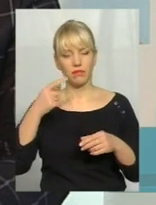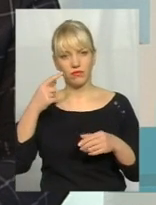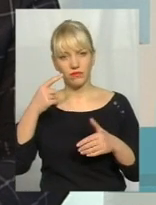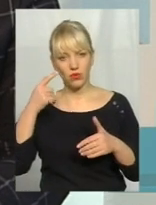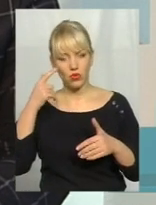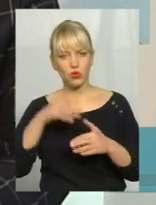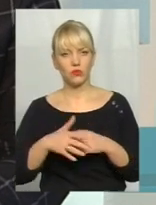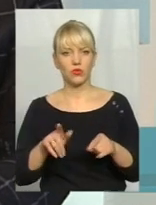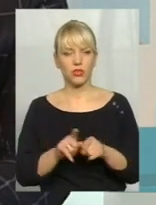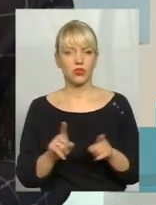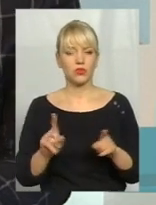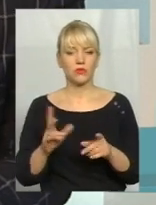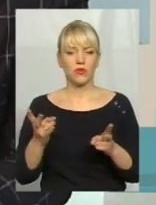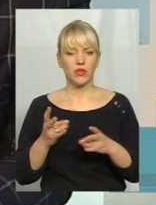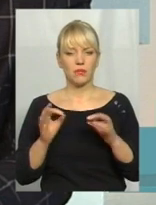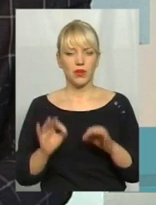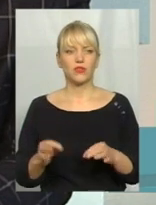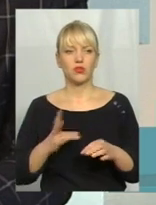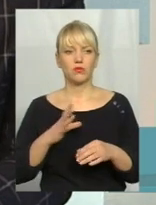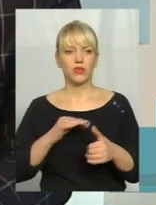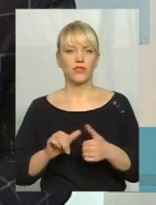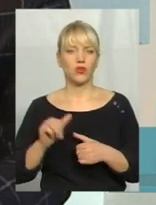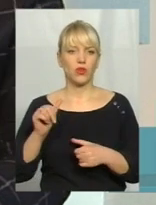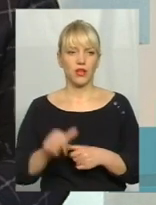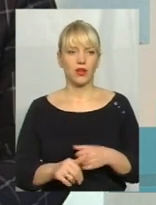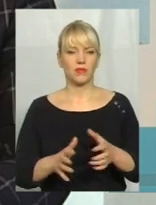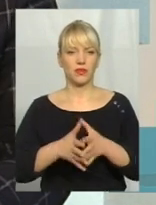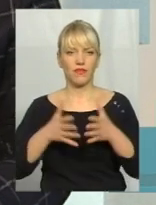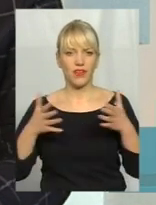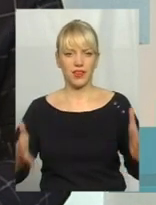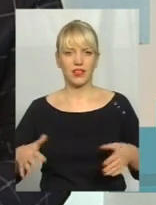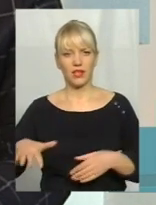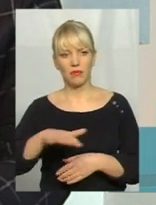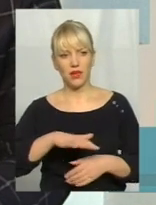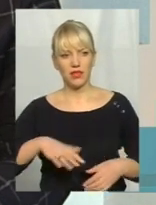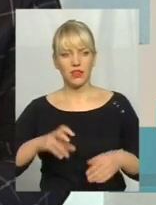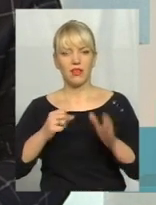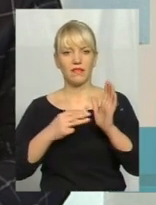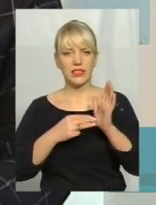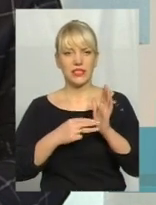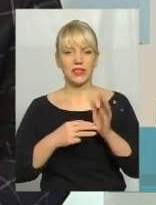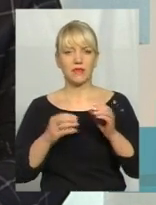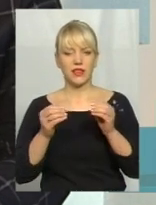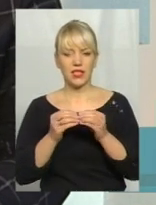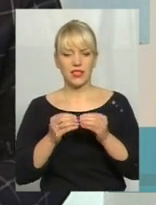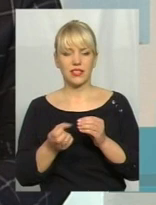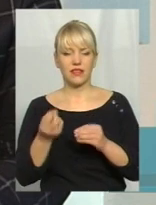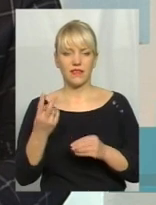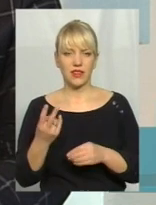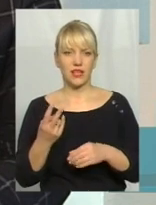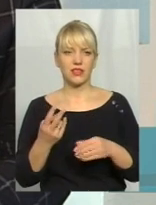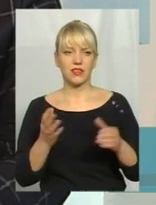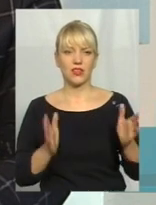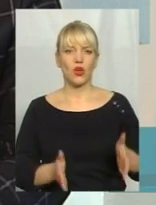такі відокремлені великі стаціонарні майданчики на 8, 10, 12 контейнерів, де буде